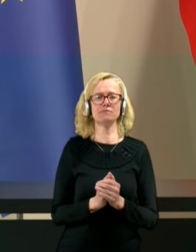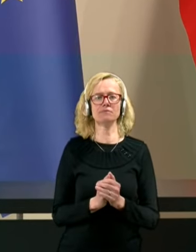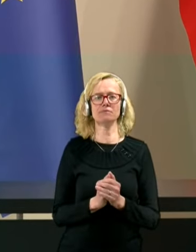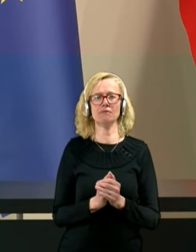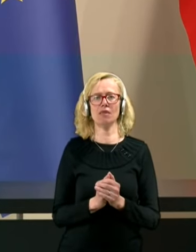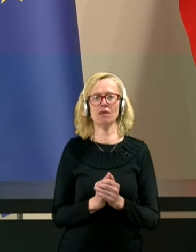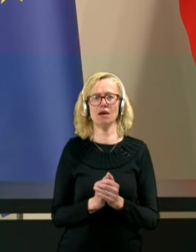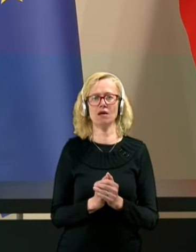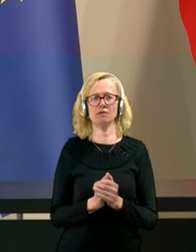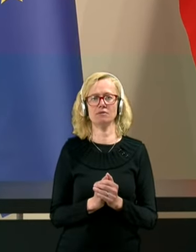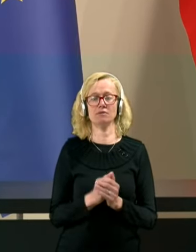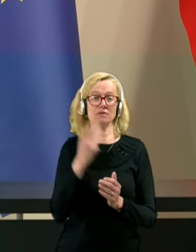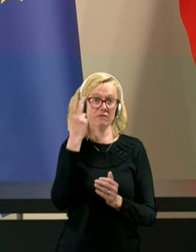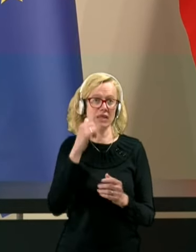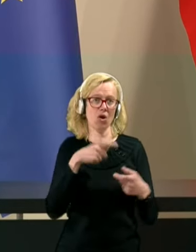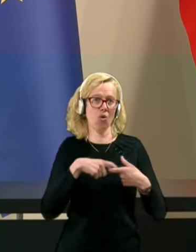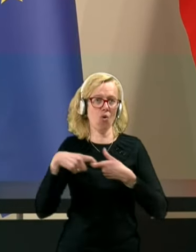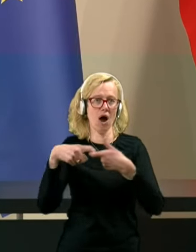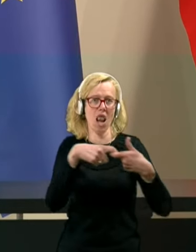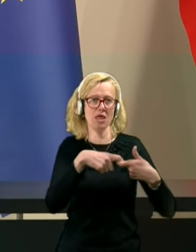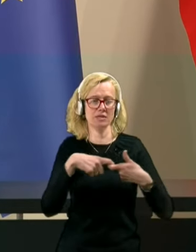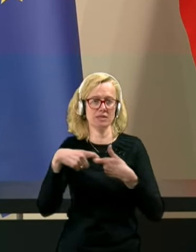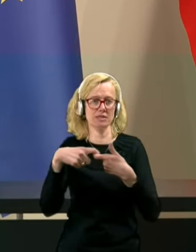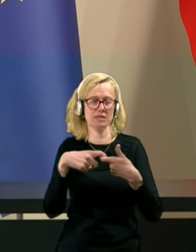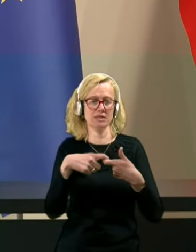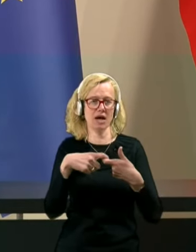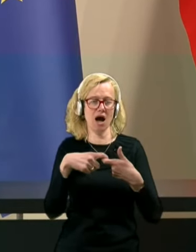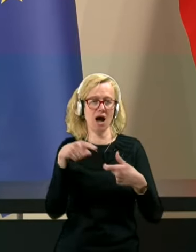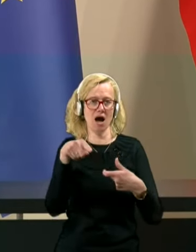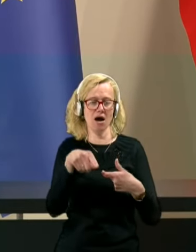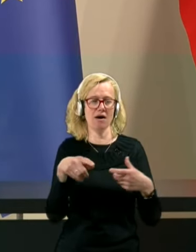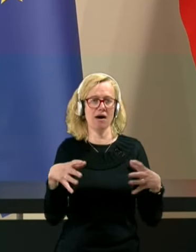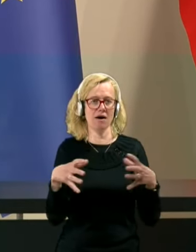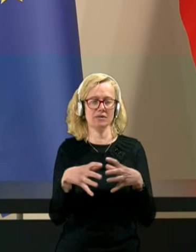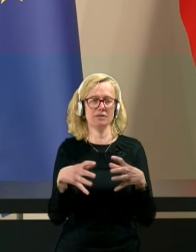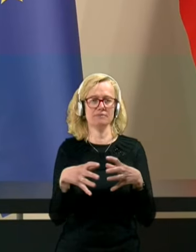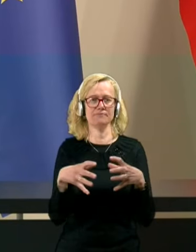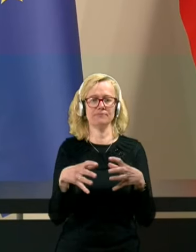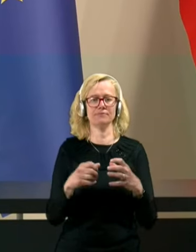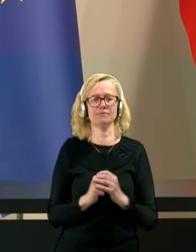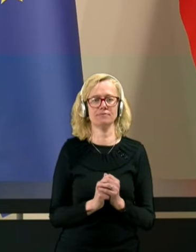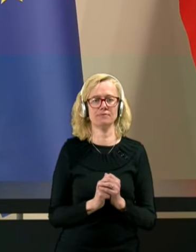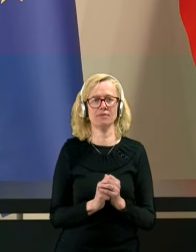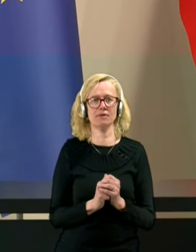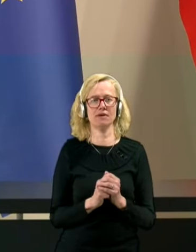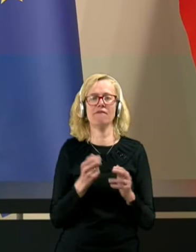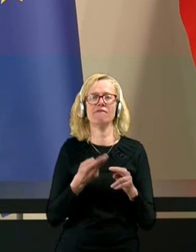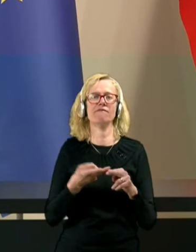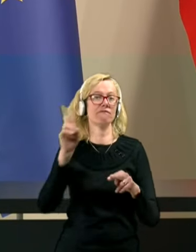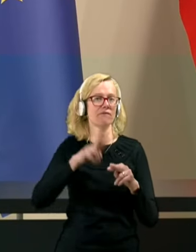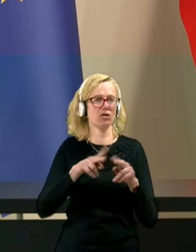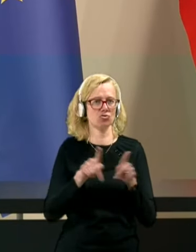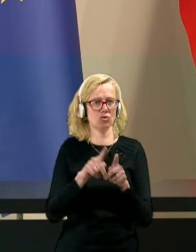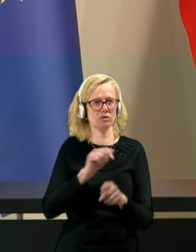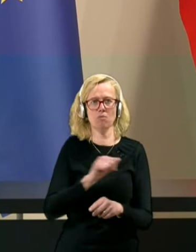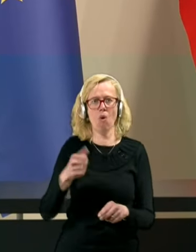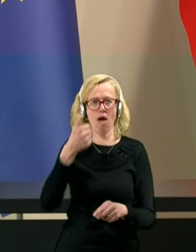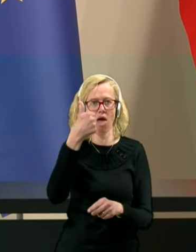Sedaj pa je koalicija več kot ena stranka,